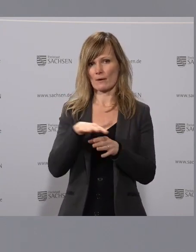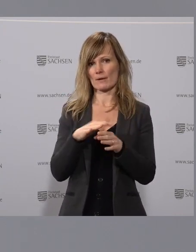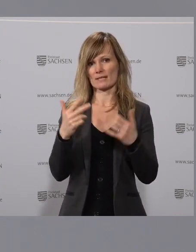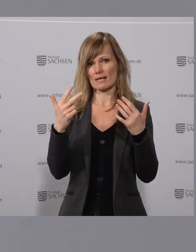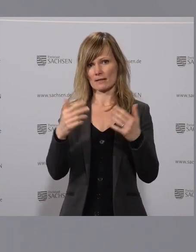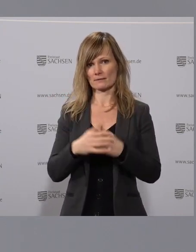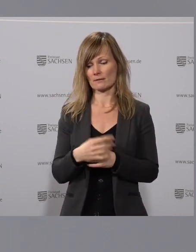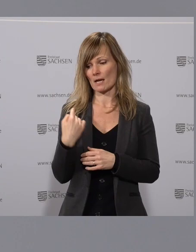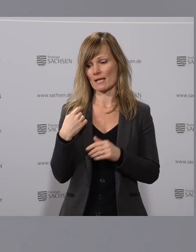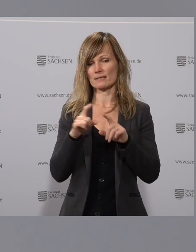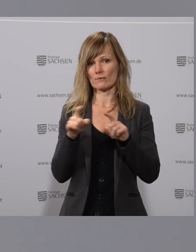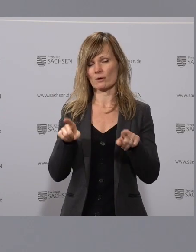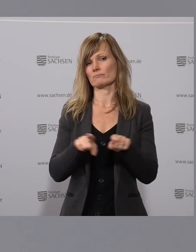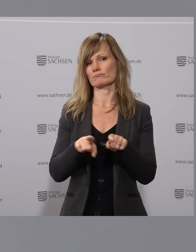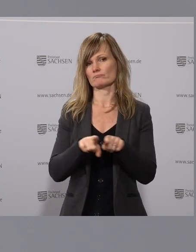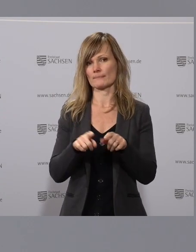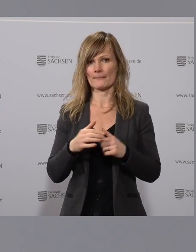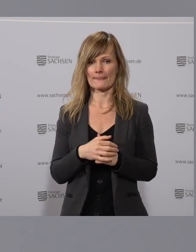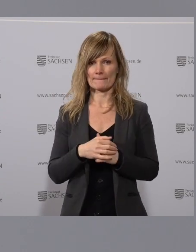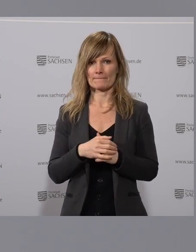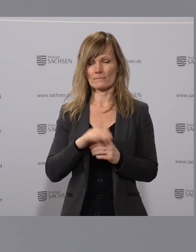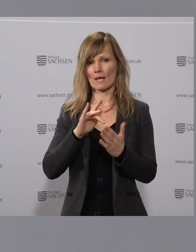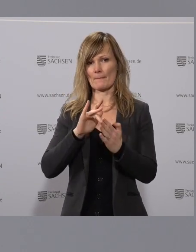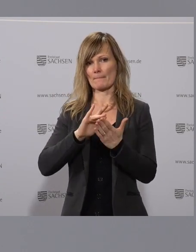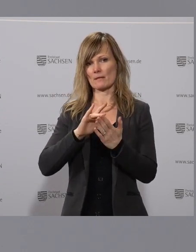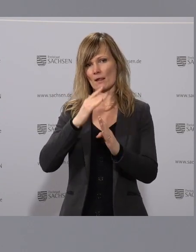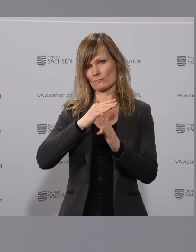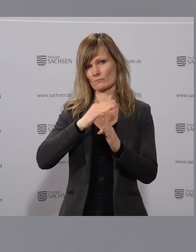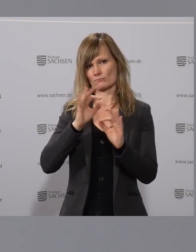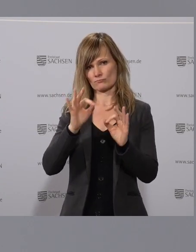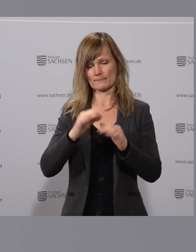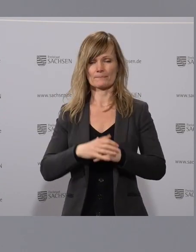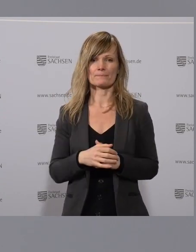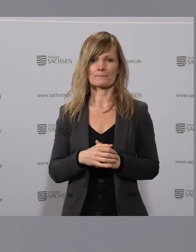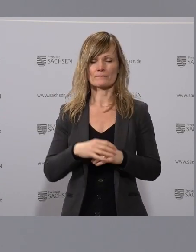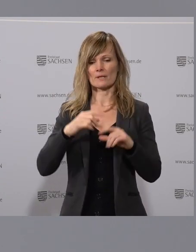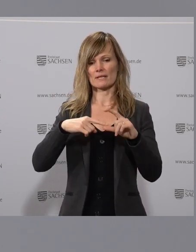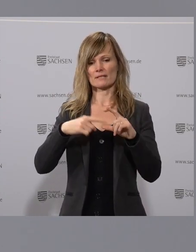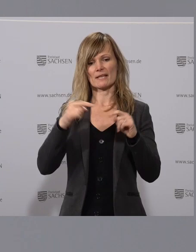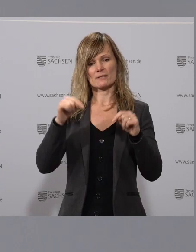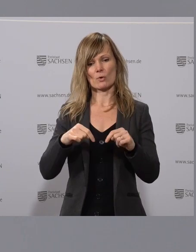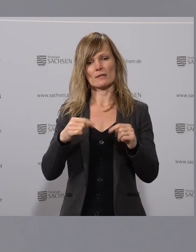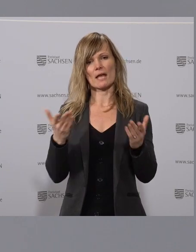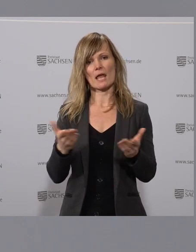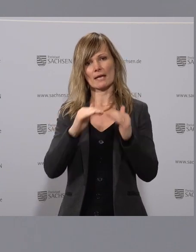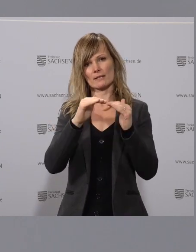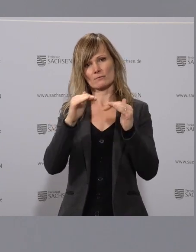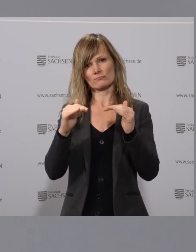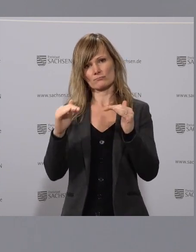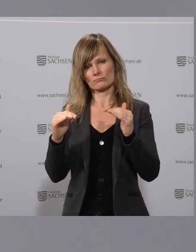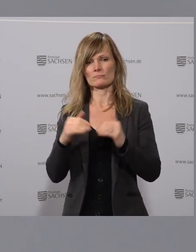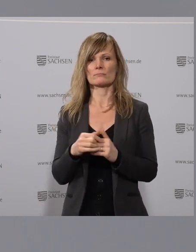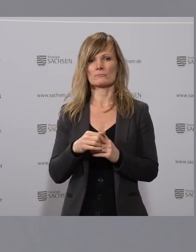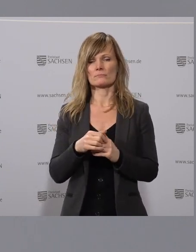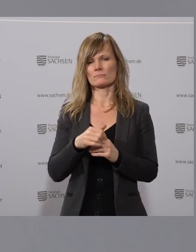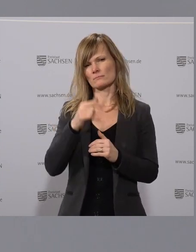letzte Woche konnte ich das auch verkünden. Das heißt, wir liegen in einem guten Mittelfeld. Heute ist die Inzidenz zwar wieder leicht gesunken, aber das ist immer an